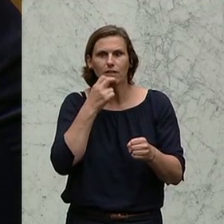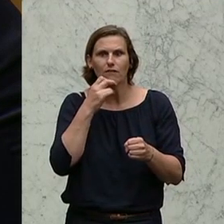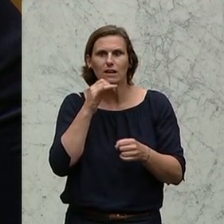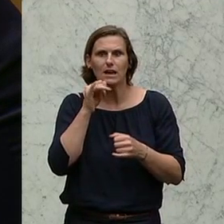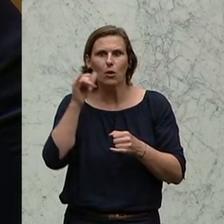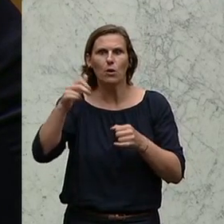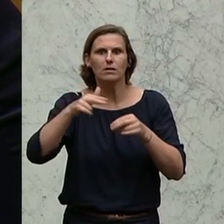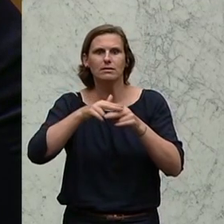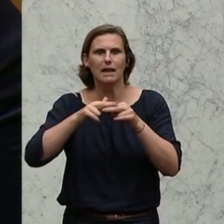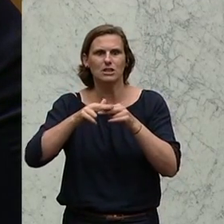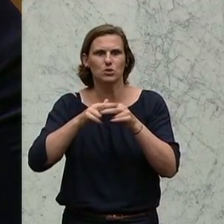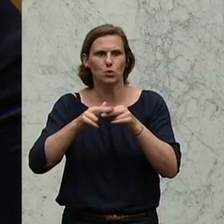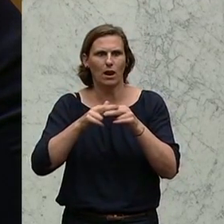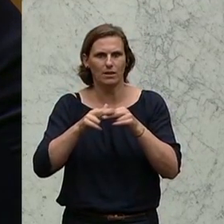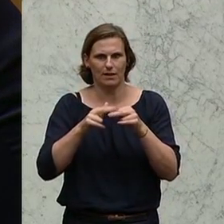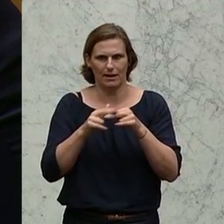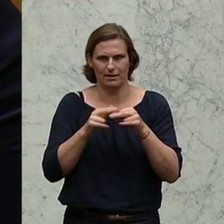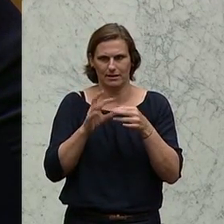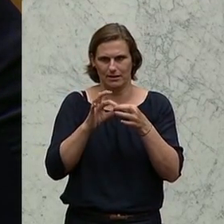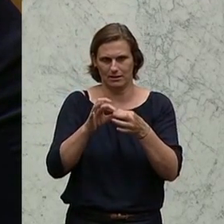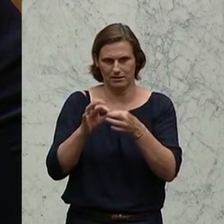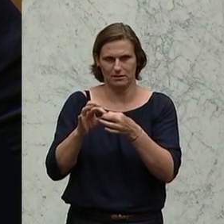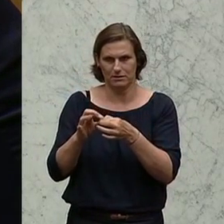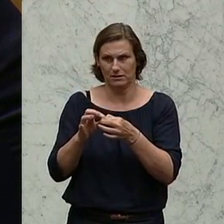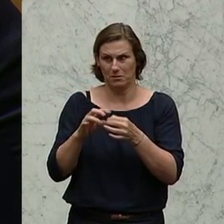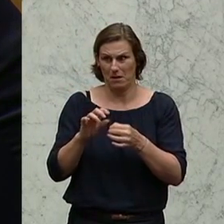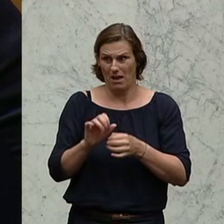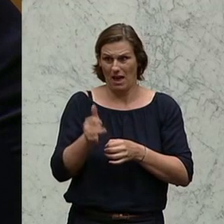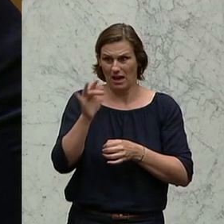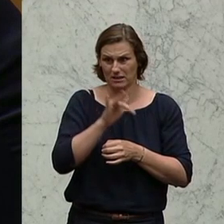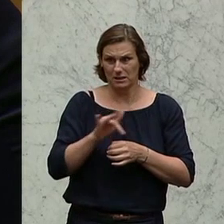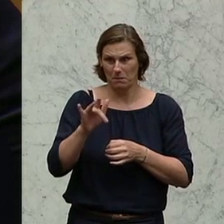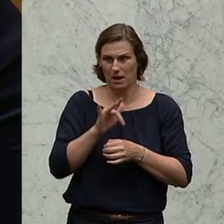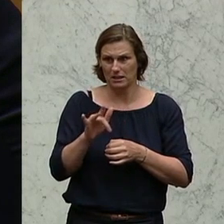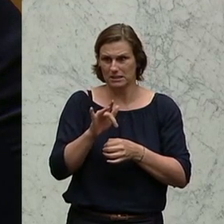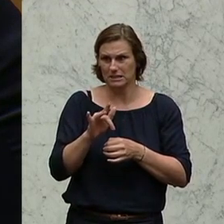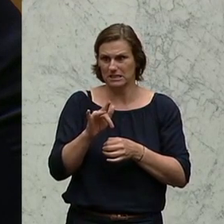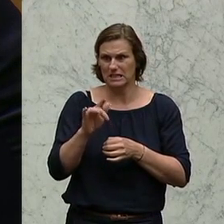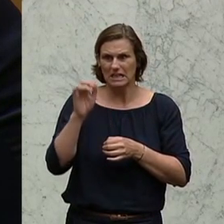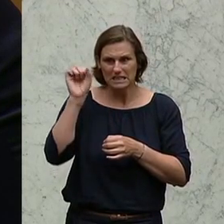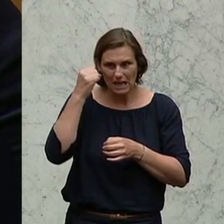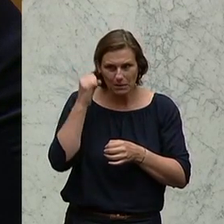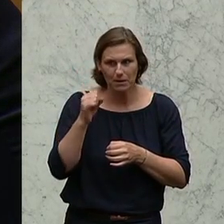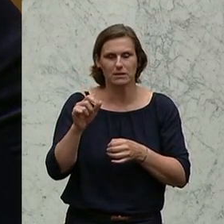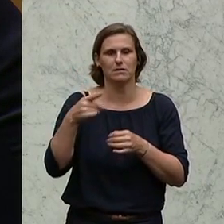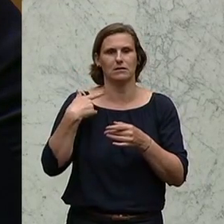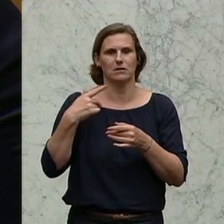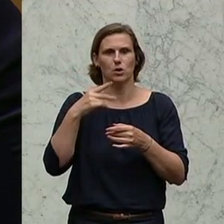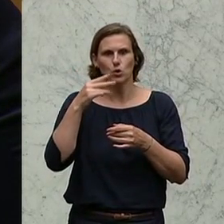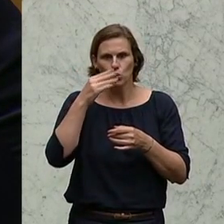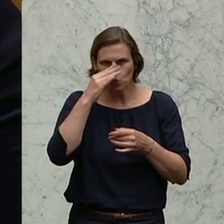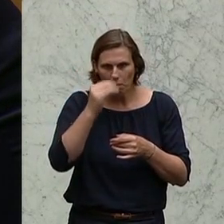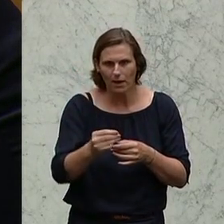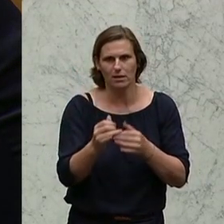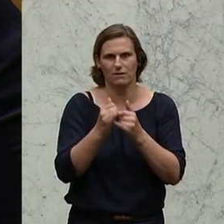nach Nationalitäten. Nach Nationalitäten. An oberster Stelle Serben, dann Rumänern, dann kommen Ungarn, Mazedonier und so weiter